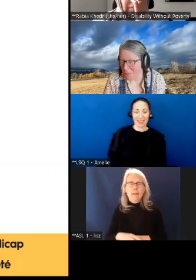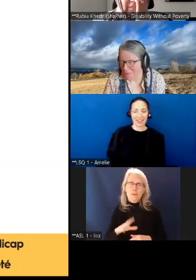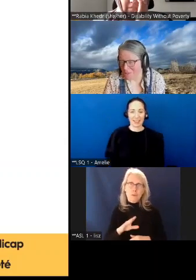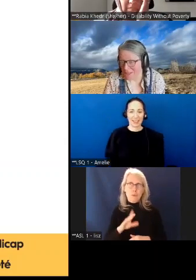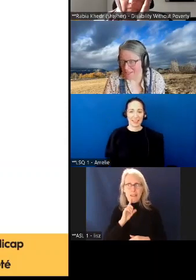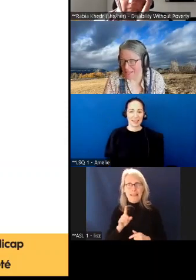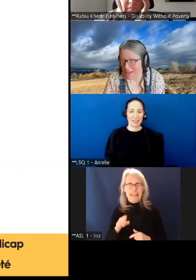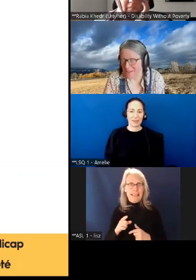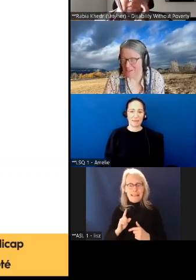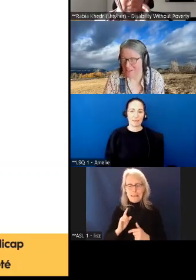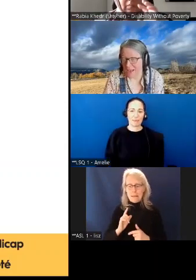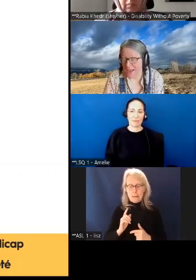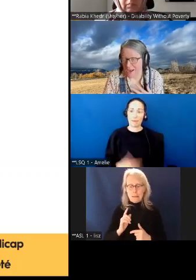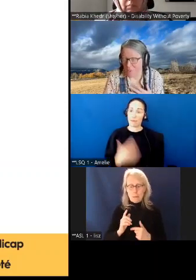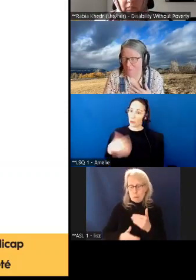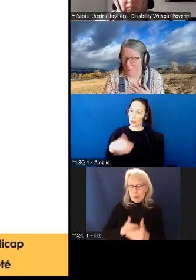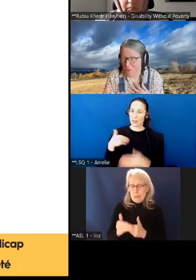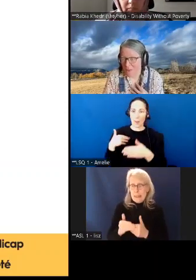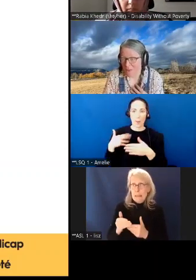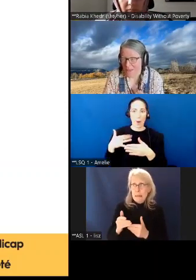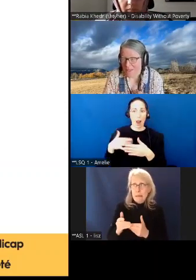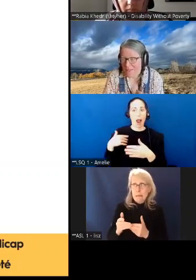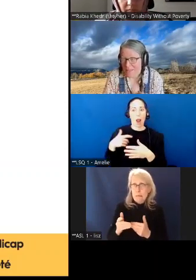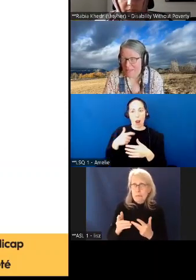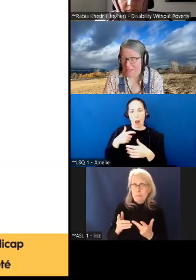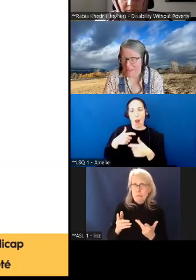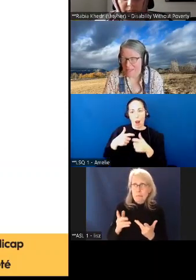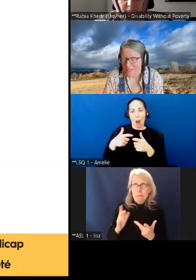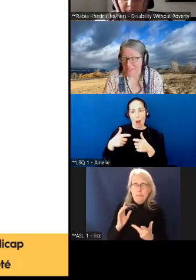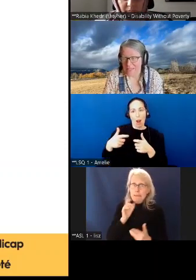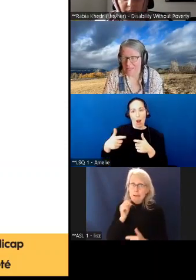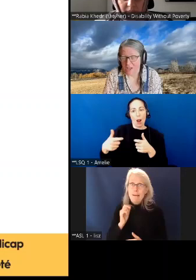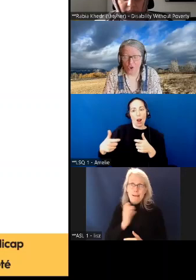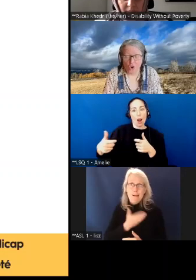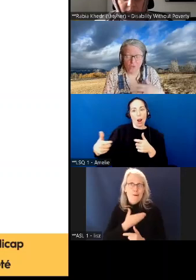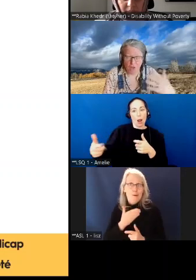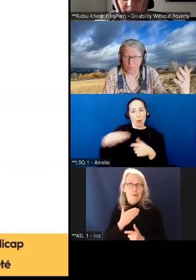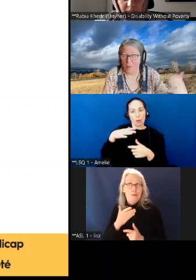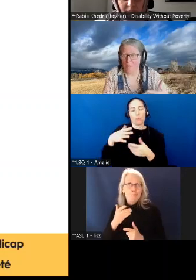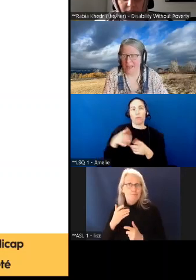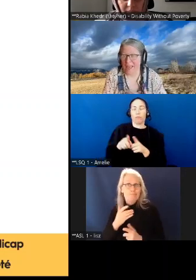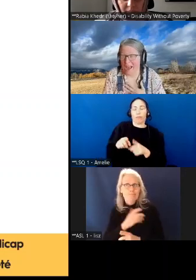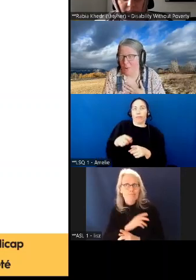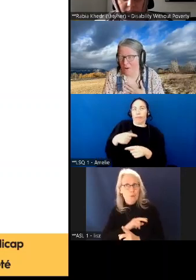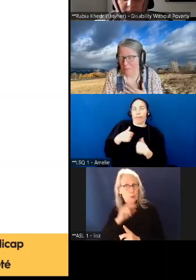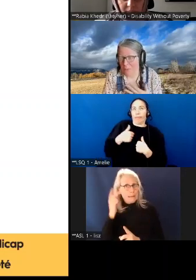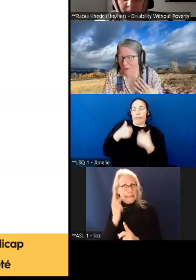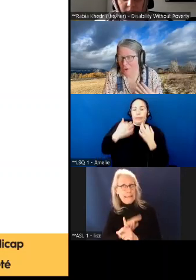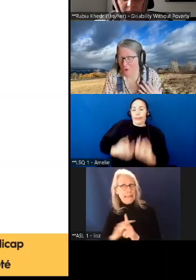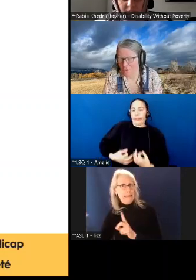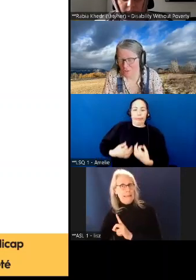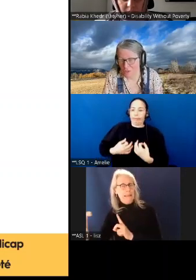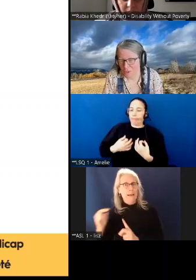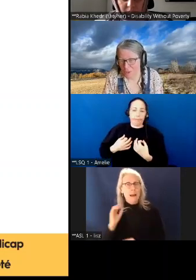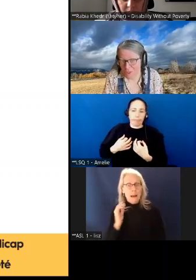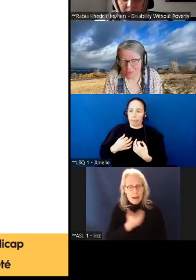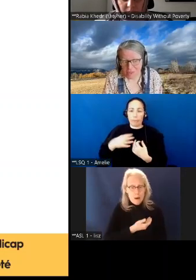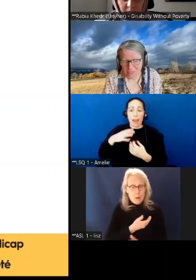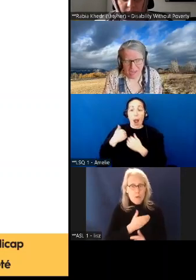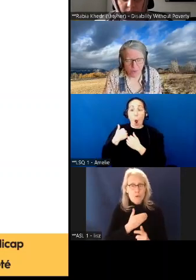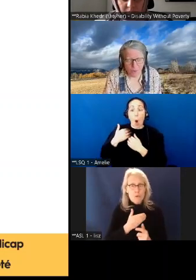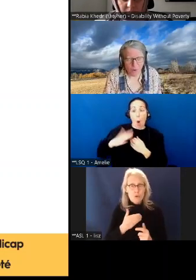ça va être un processus de longue haleine et ce n pas nous qui pouvons décider de cela. Mais notre